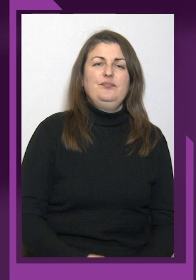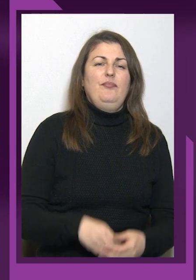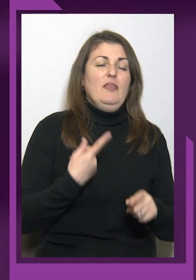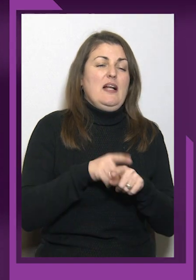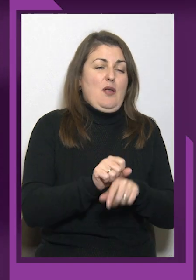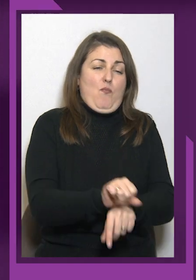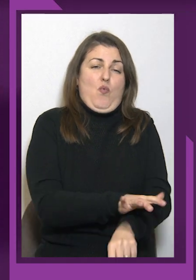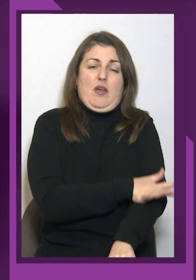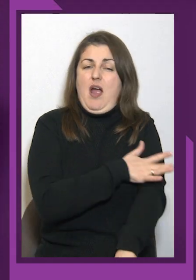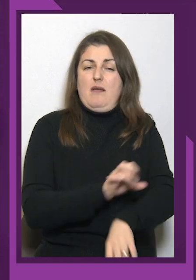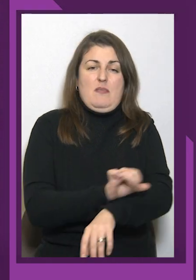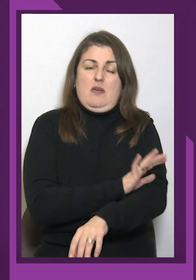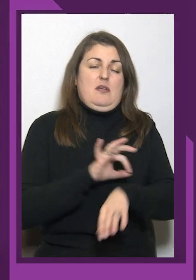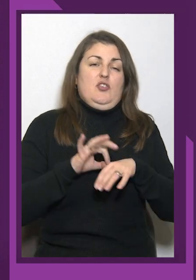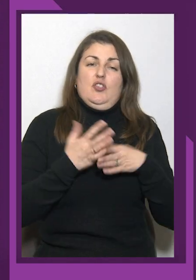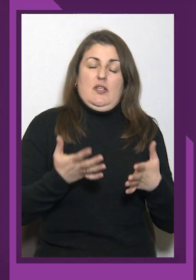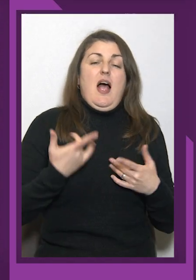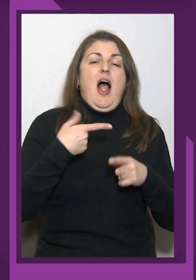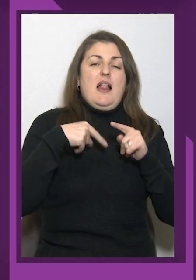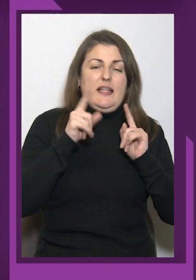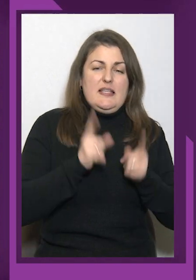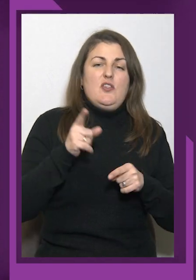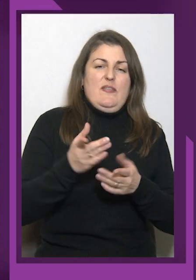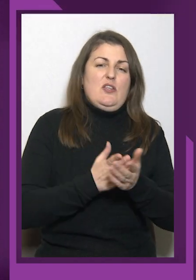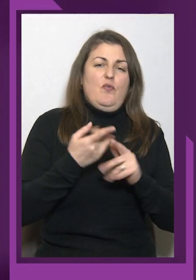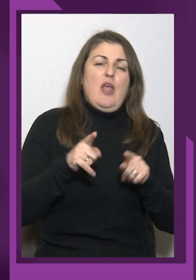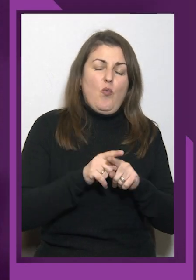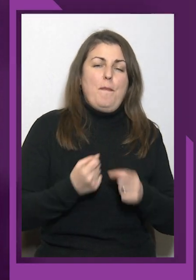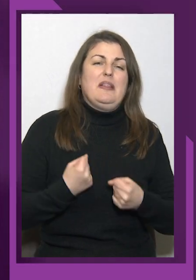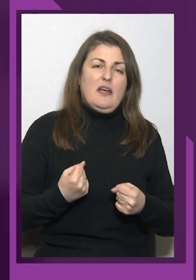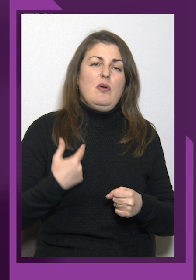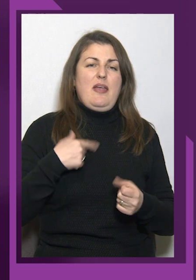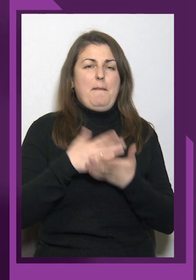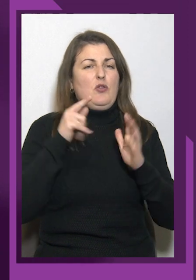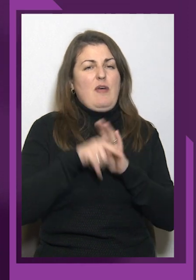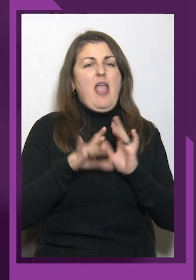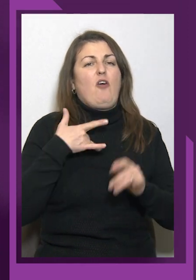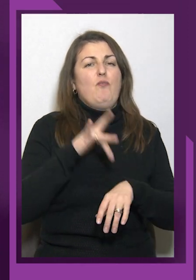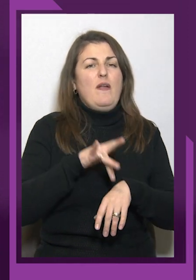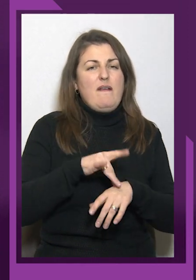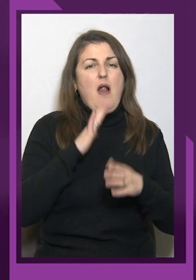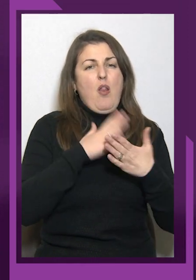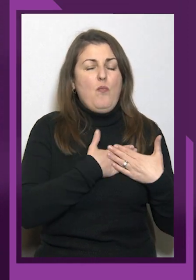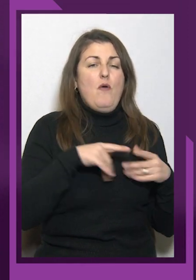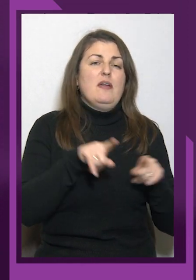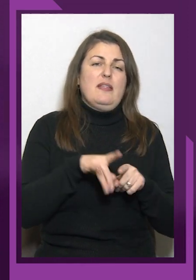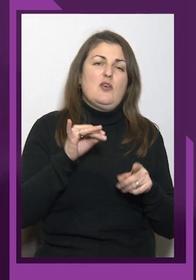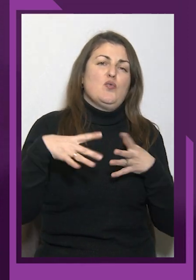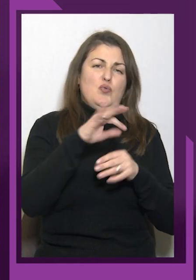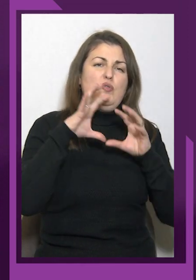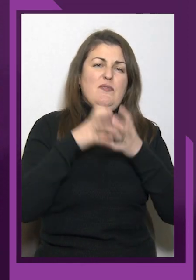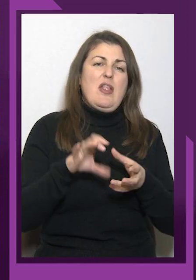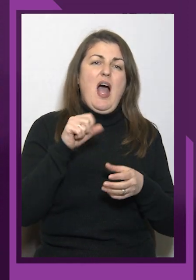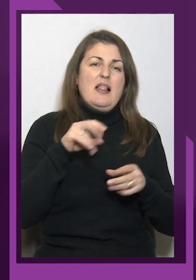і на цю підтримку. Я маю на увазі, як вболівальницьку любов, так, з усього світу. Але так само і спонсорів, підтримку нашої